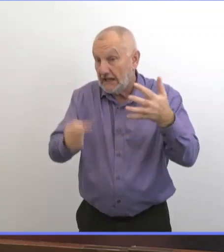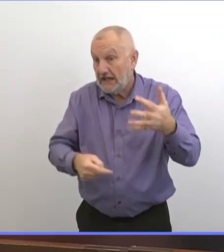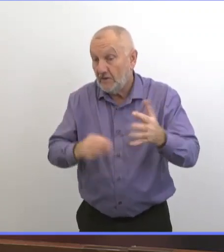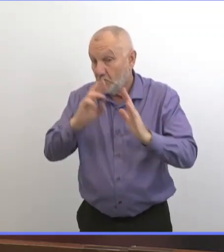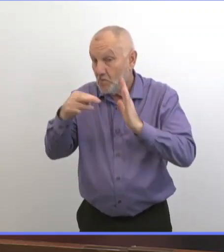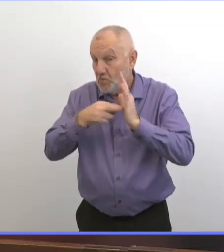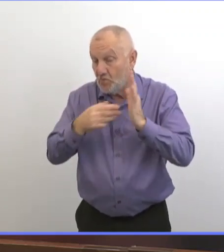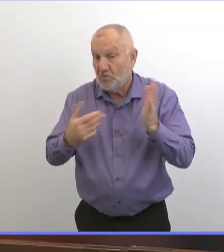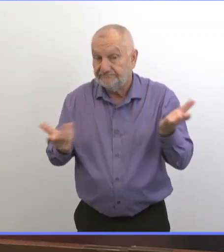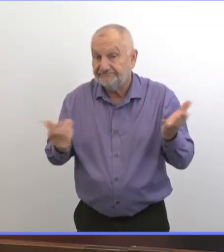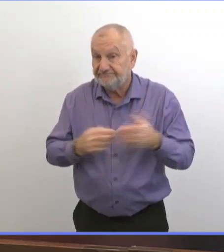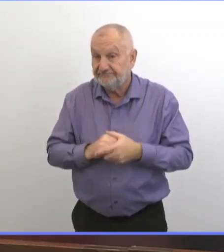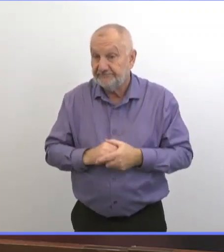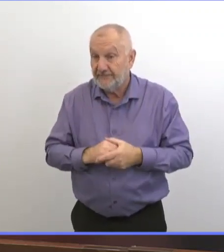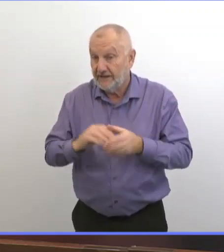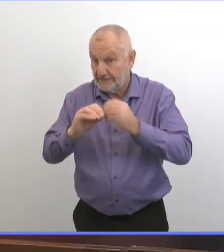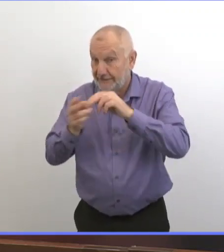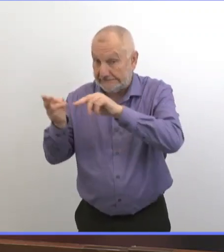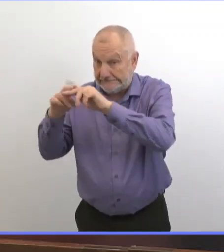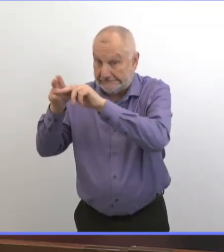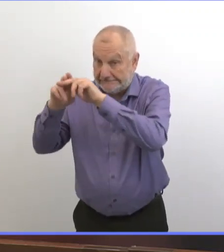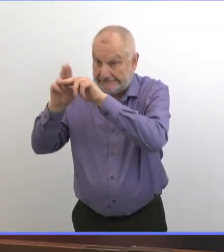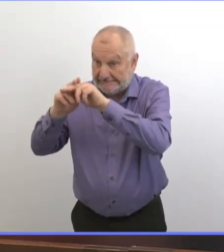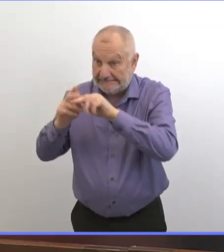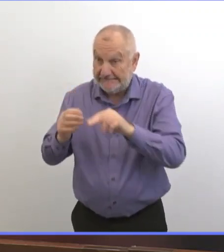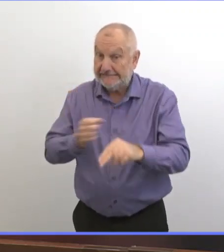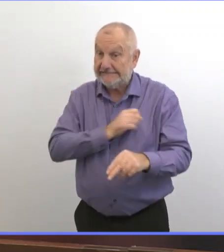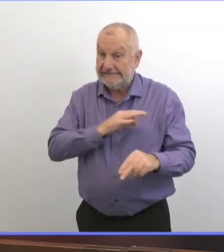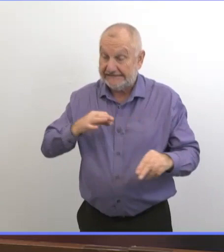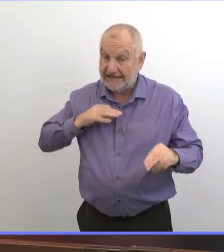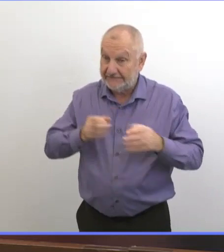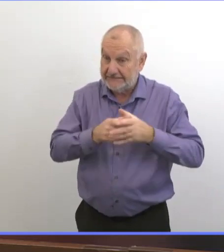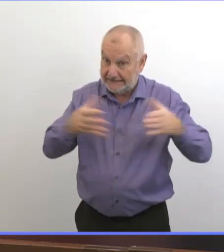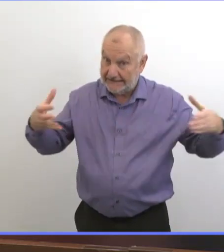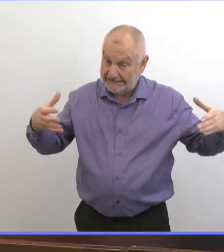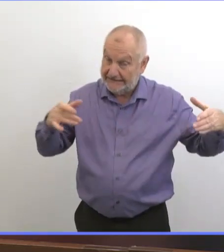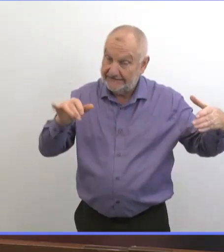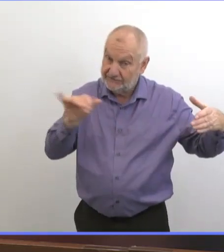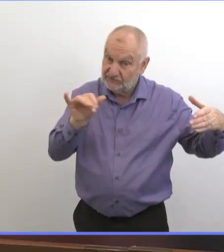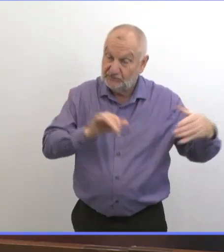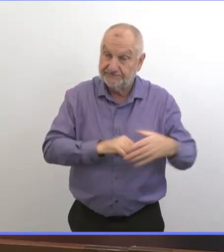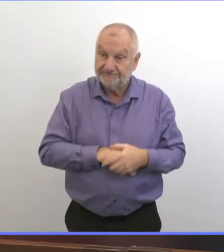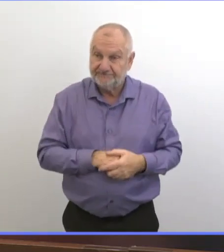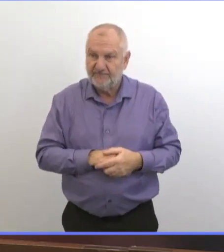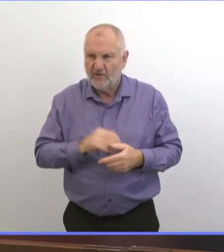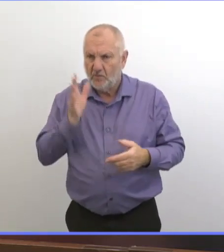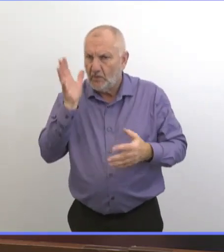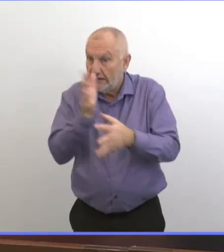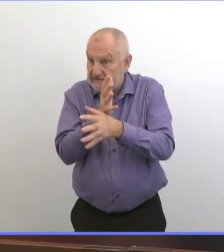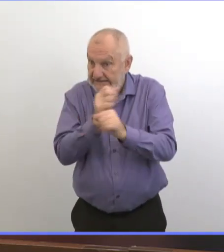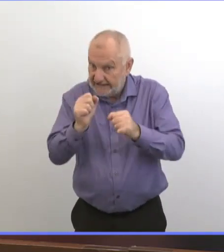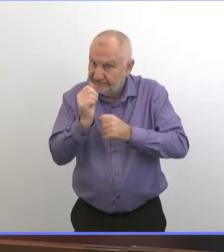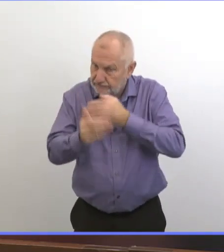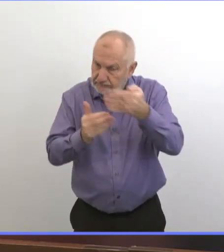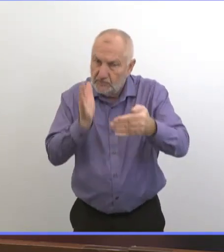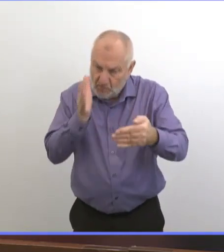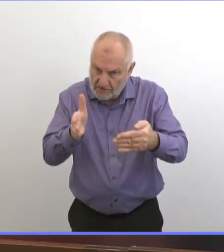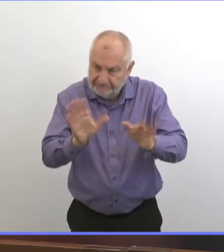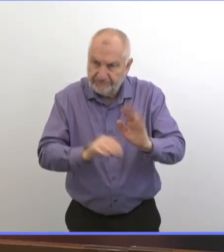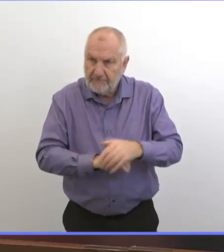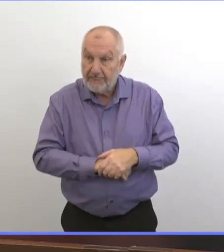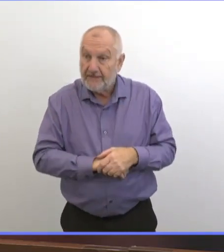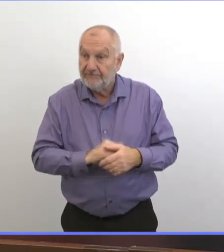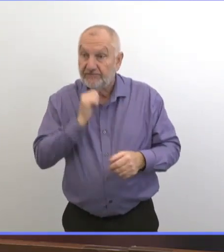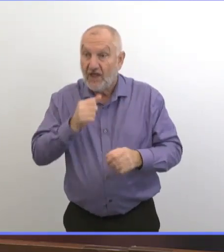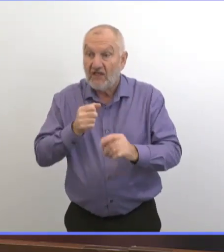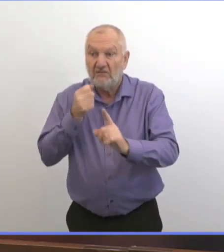Et avec l'augmentation du nombre de cas, il faut augmenter notre capacité. on ne va pas faire ça de manière qui n pas sécuritaire. On ne va pas